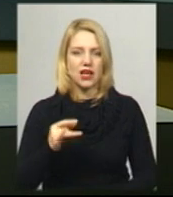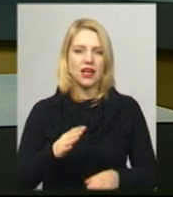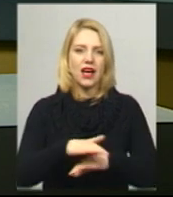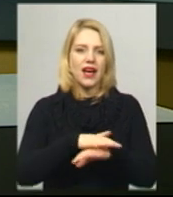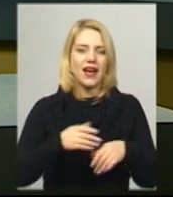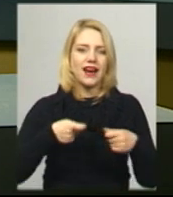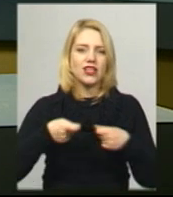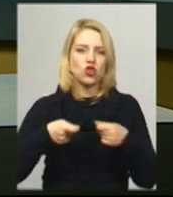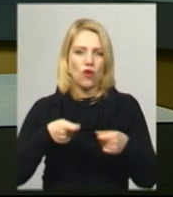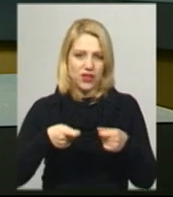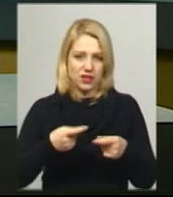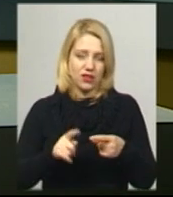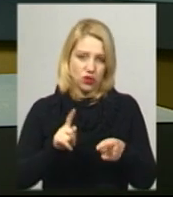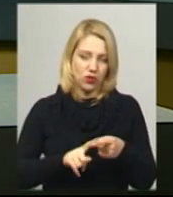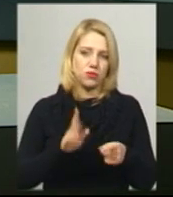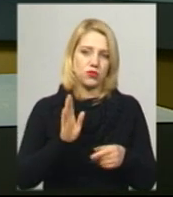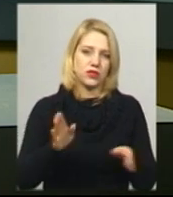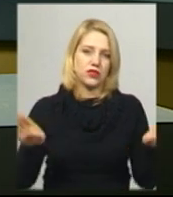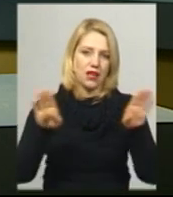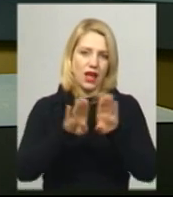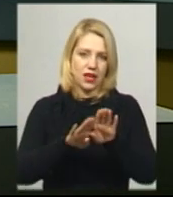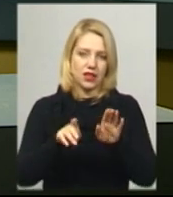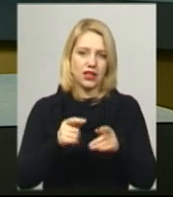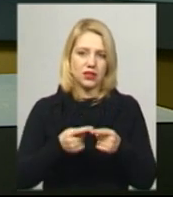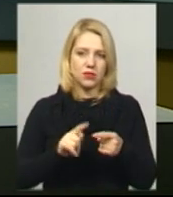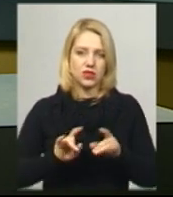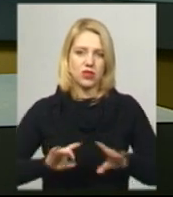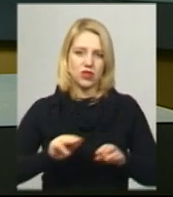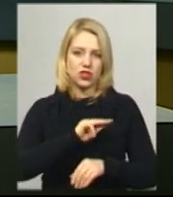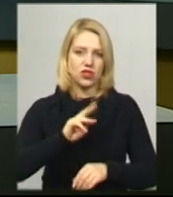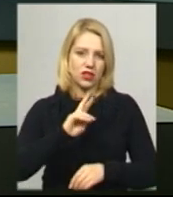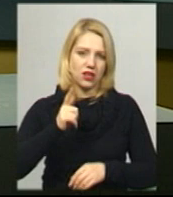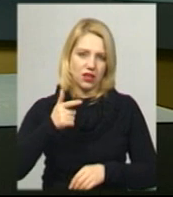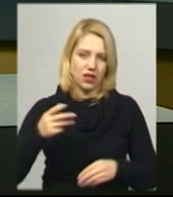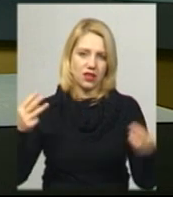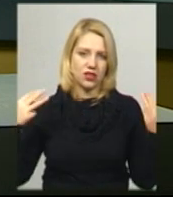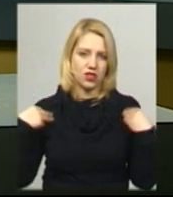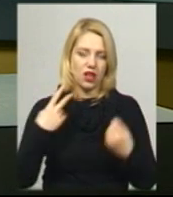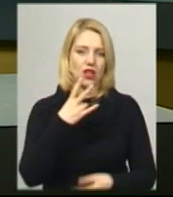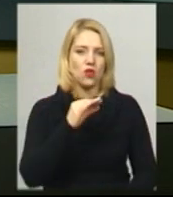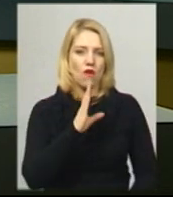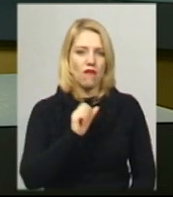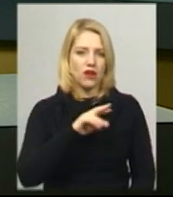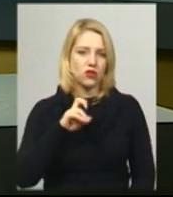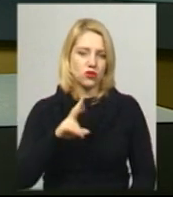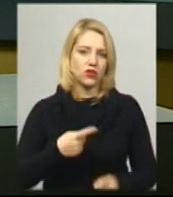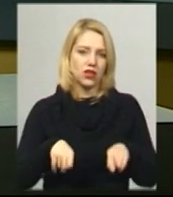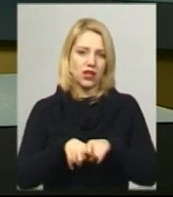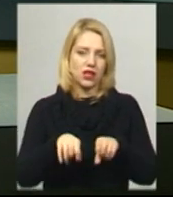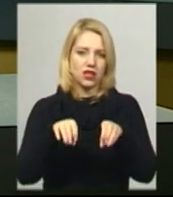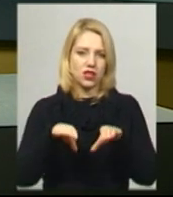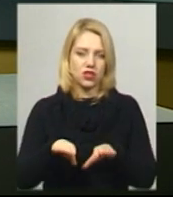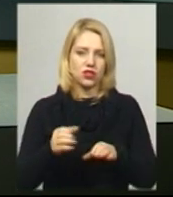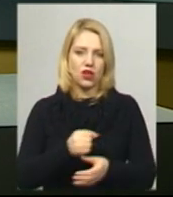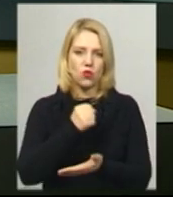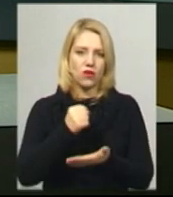закривають. Про це розповів начальник управління житлово-комунального господарства міста Василь Новачок. За його словами, таке рішення ухвалили сьогодні під